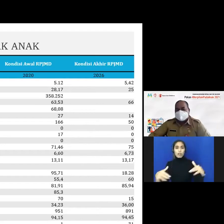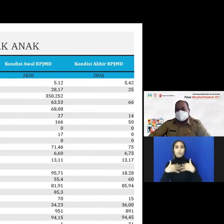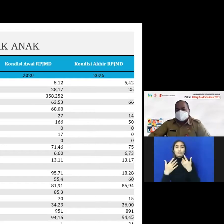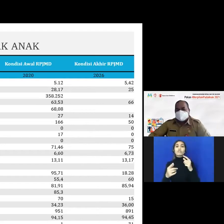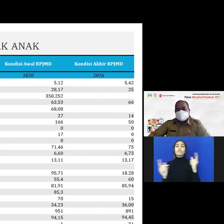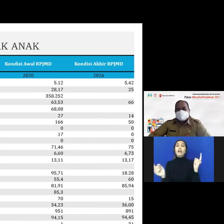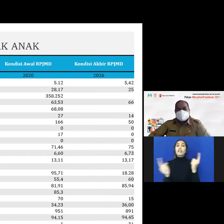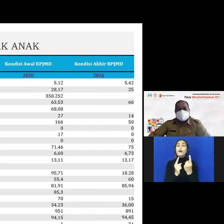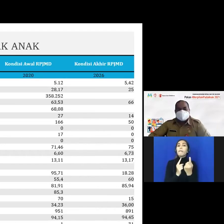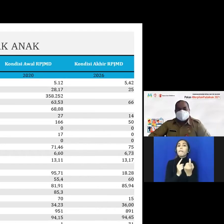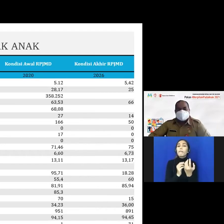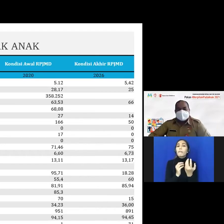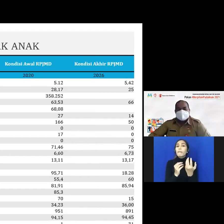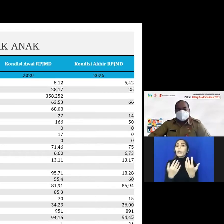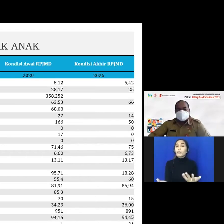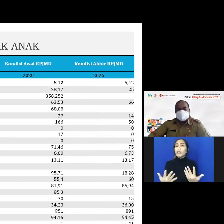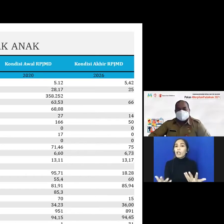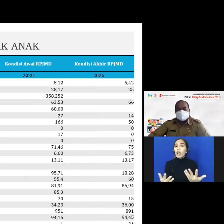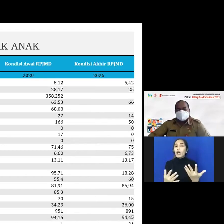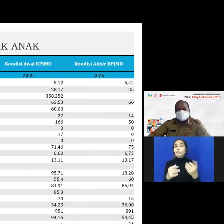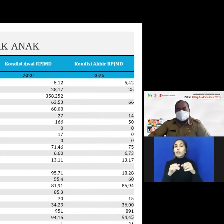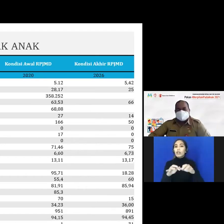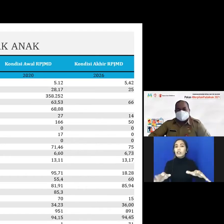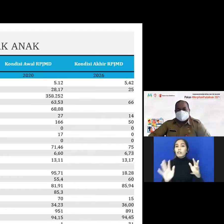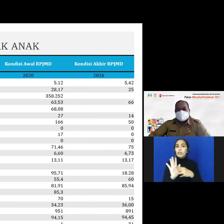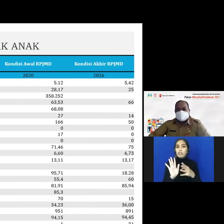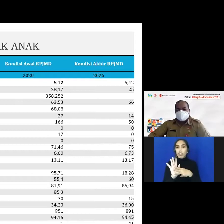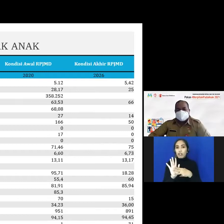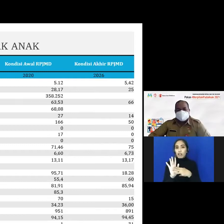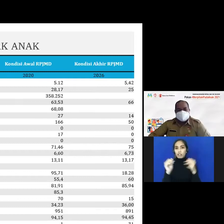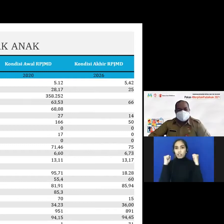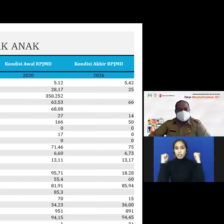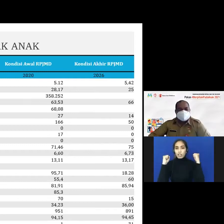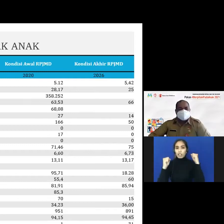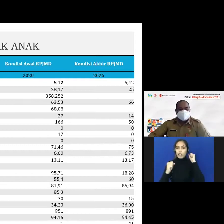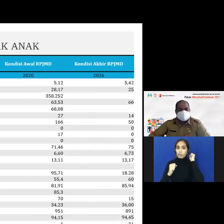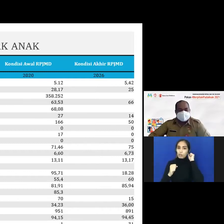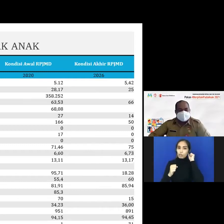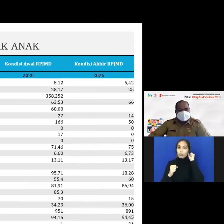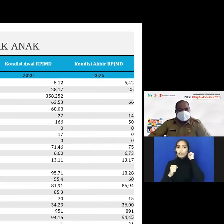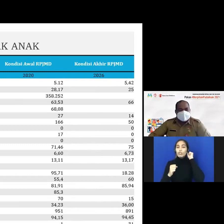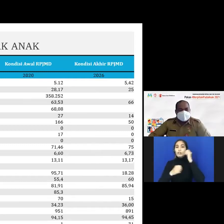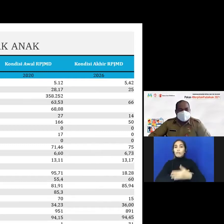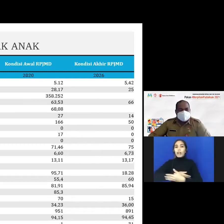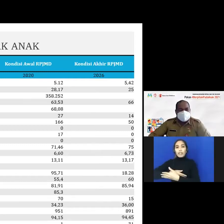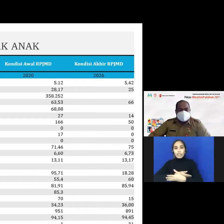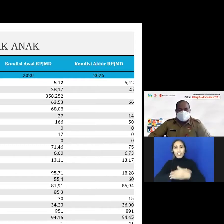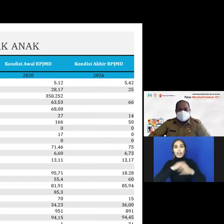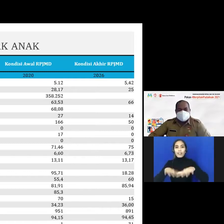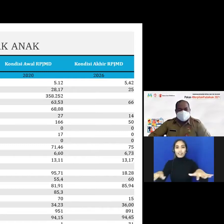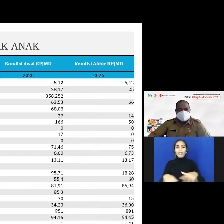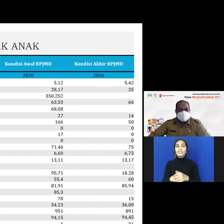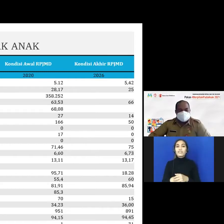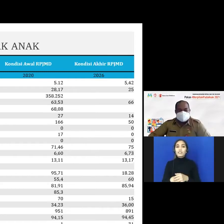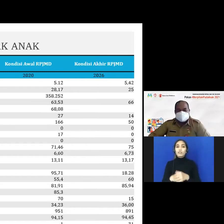bagaimana penanganan masalah kesehatan ibu bayi dan anak lalu angka